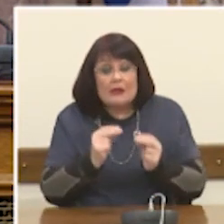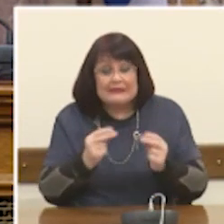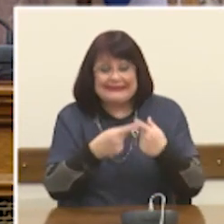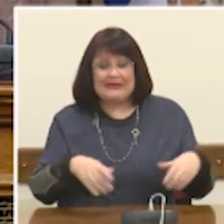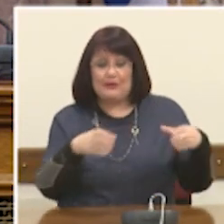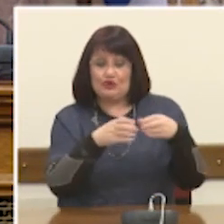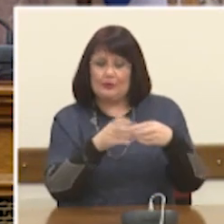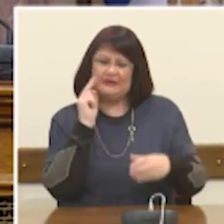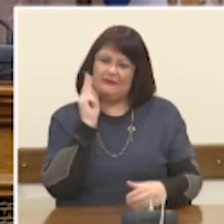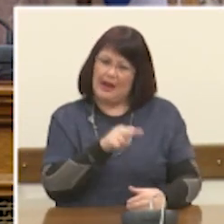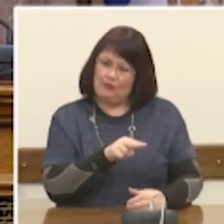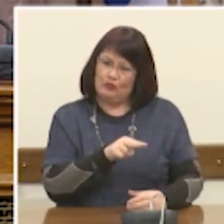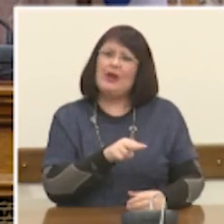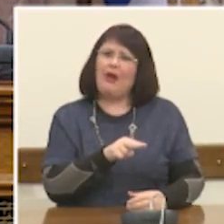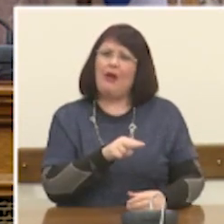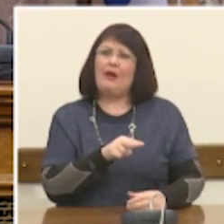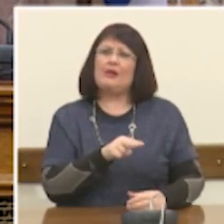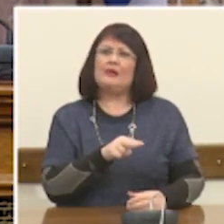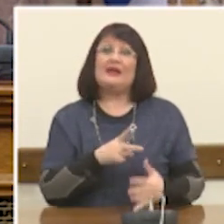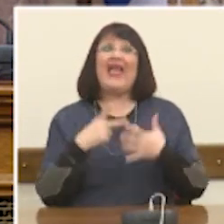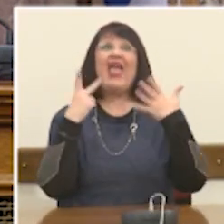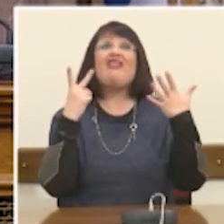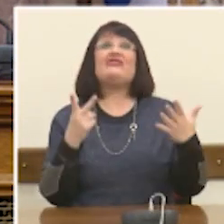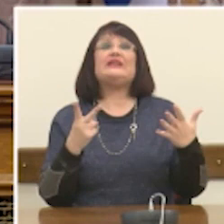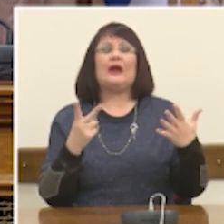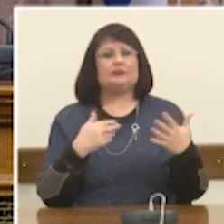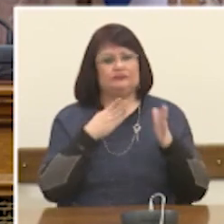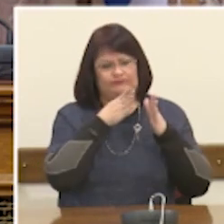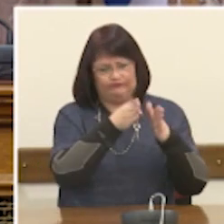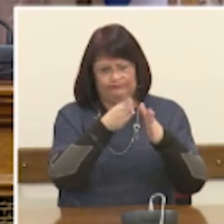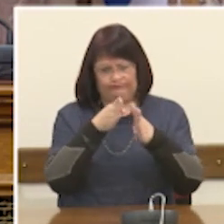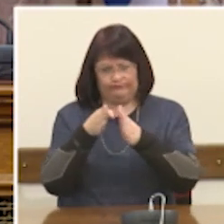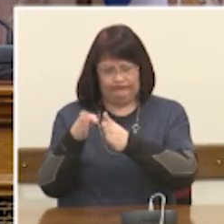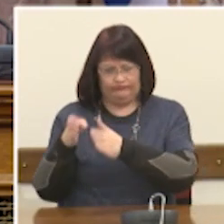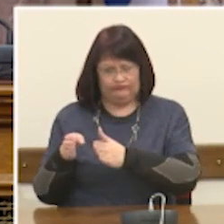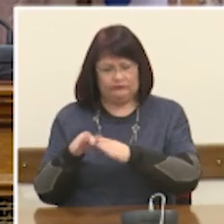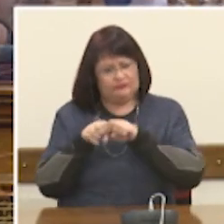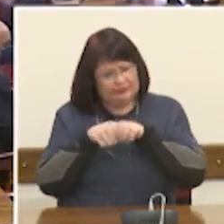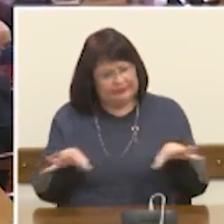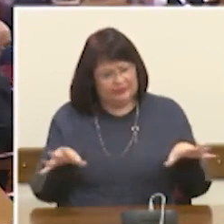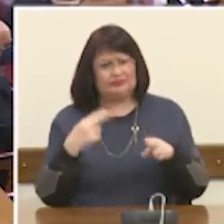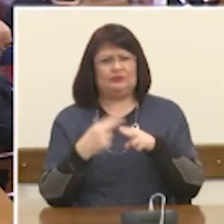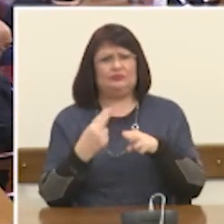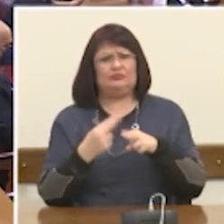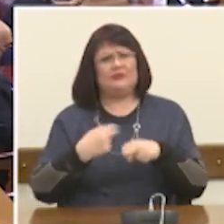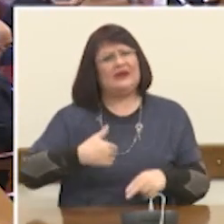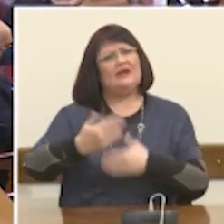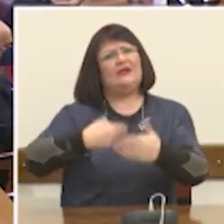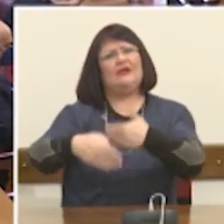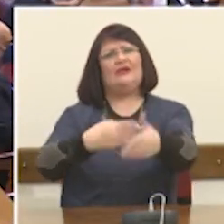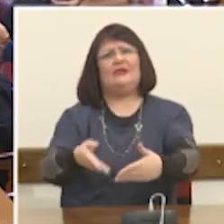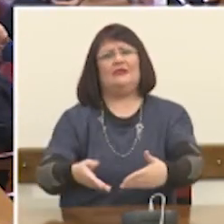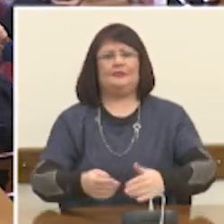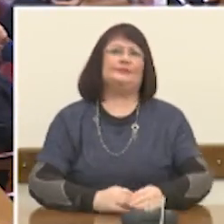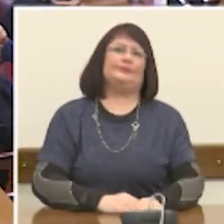διακρίνονται επτά μετατάσεις με καθοριστικές επιδράσεις στα επόμενα χρόνια, στις επόμενες δεκαετίες.